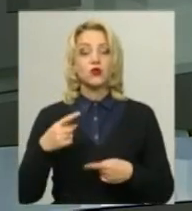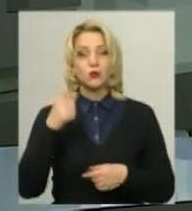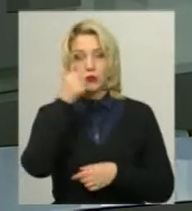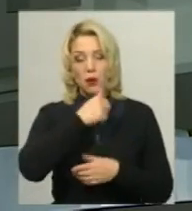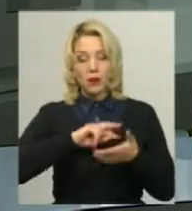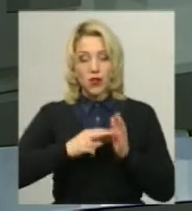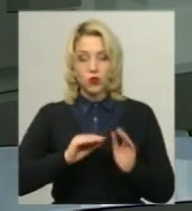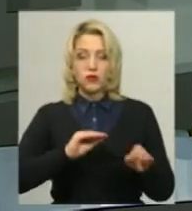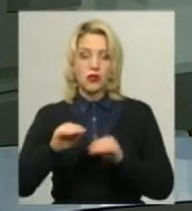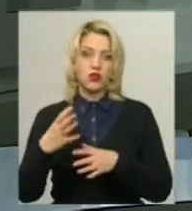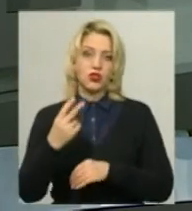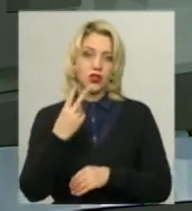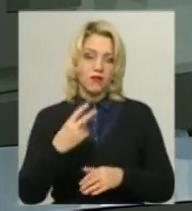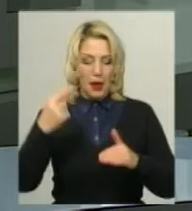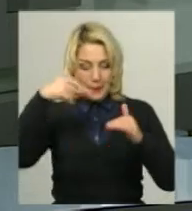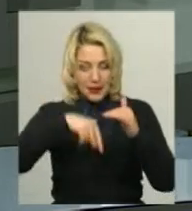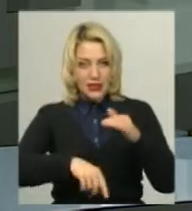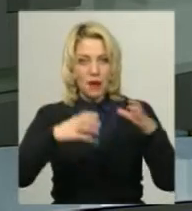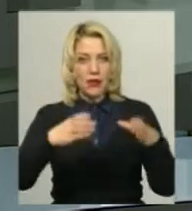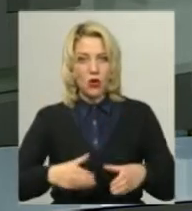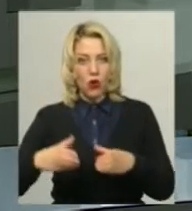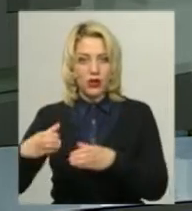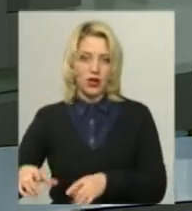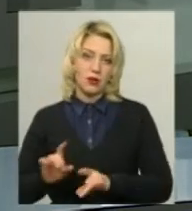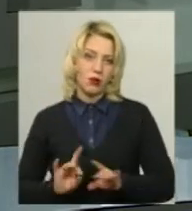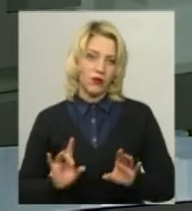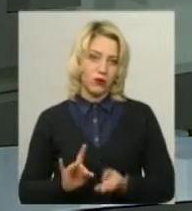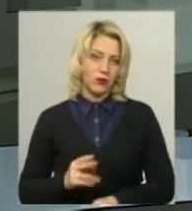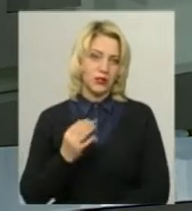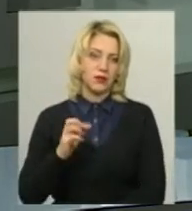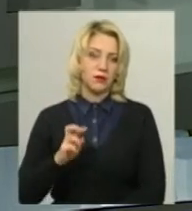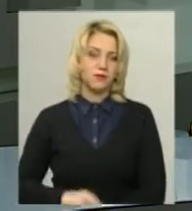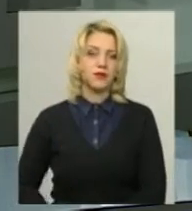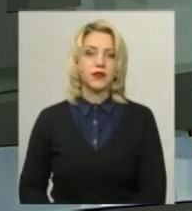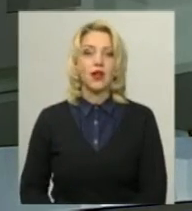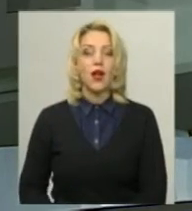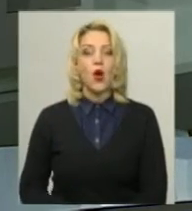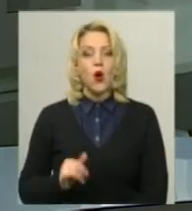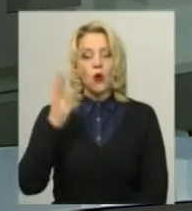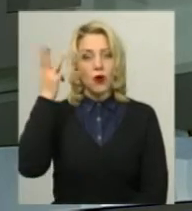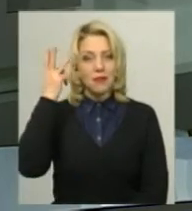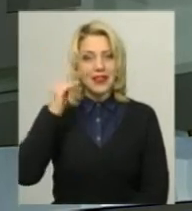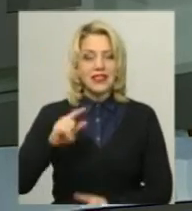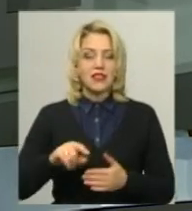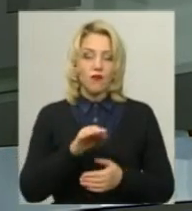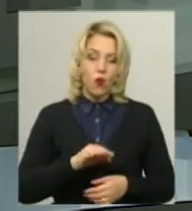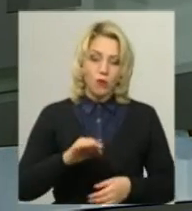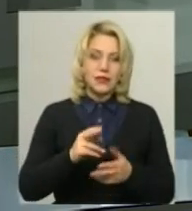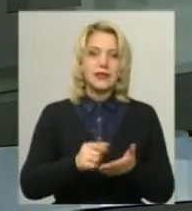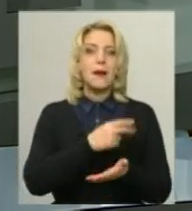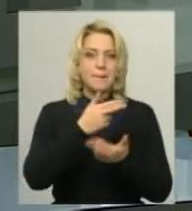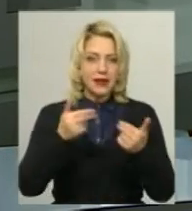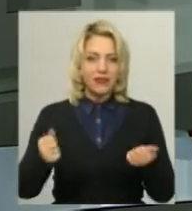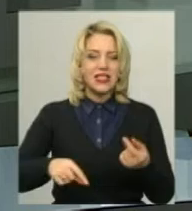планують встановити ще два підземних сміттєвих контейнерів, додає Тетяна Цип. У Хмельницькому та в області підтверджена